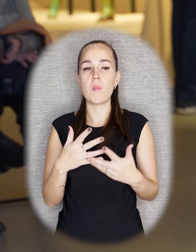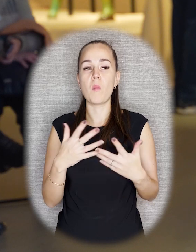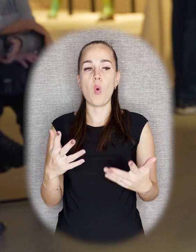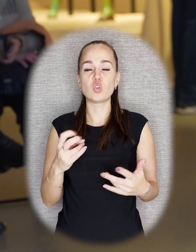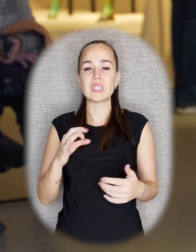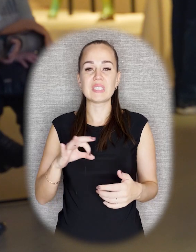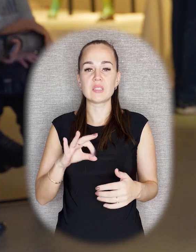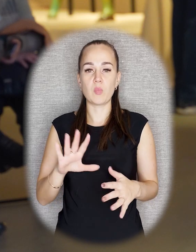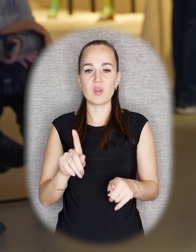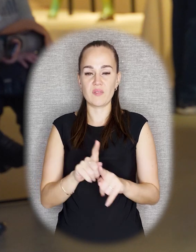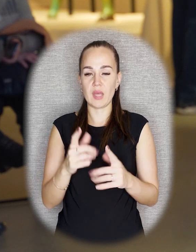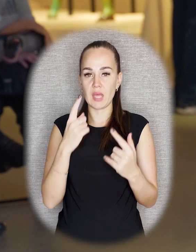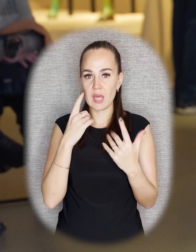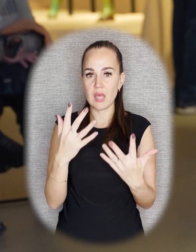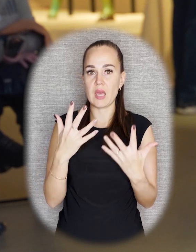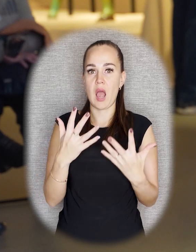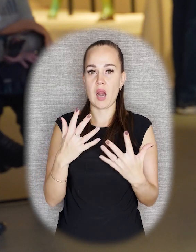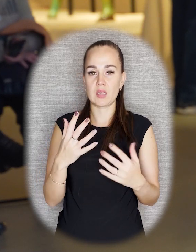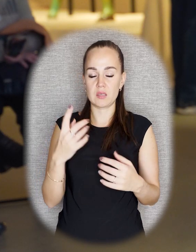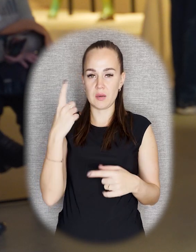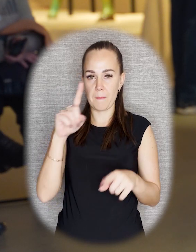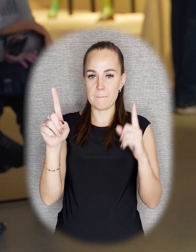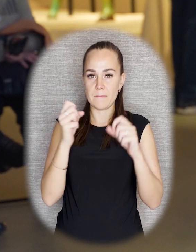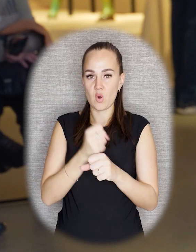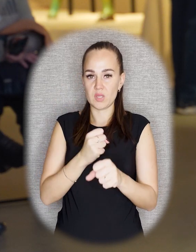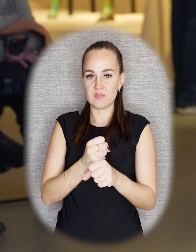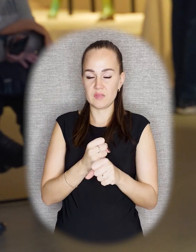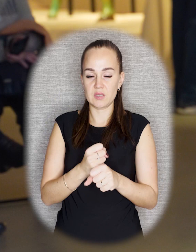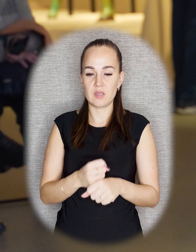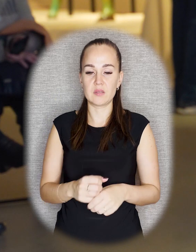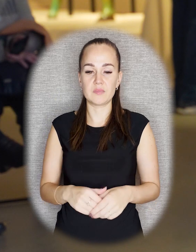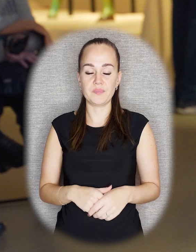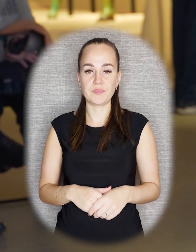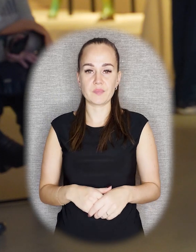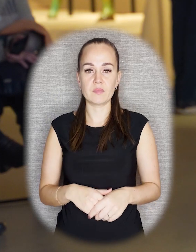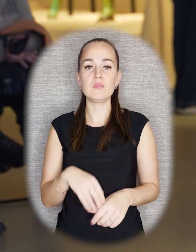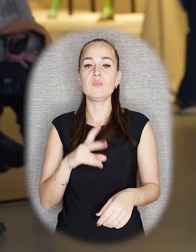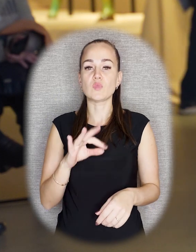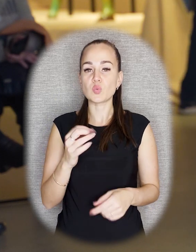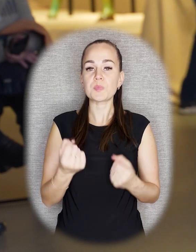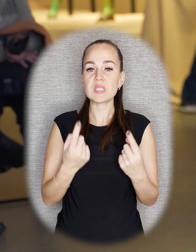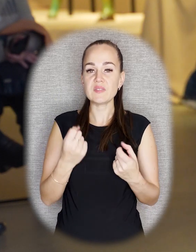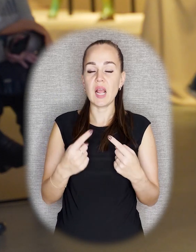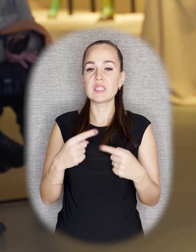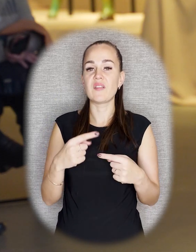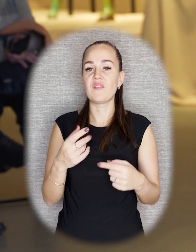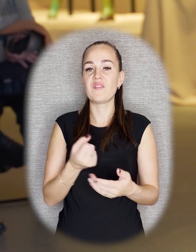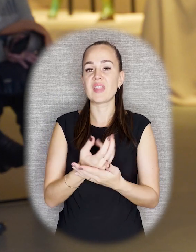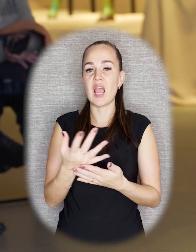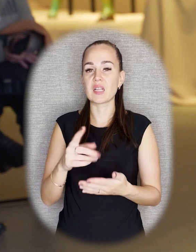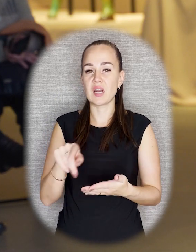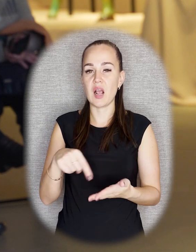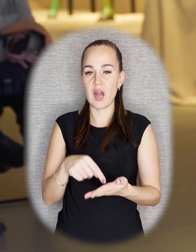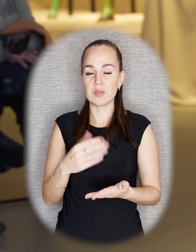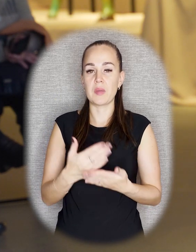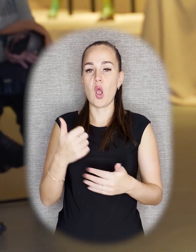таких очень ярких проявлений, то как раз «Освобожденный труд» эта тема возникает почему-то сразу в нескольких городах. Во-первых, объявлен